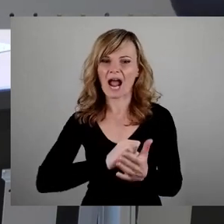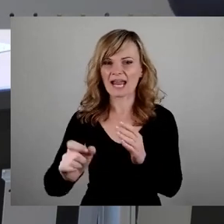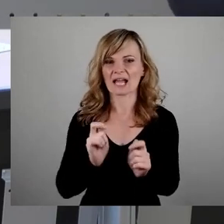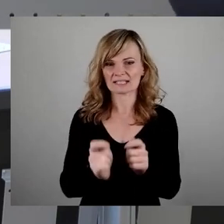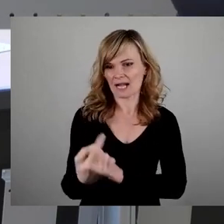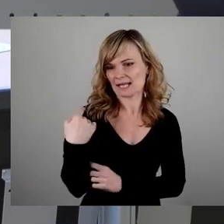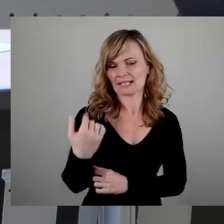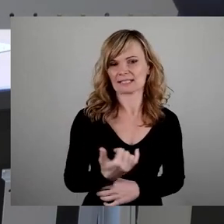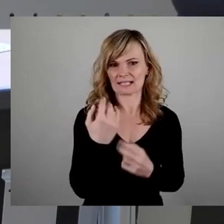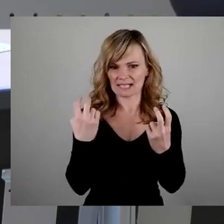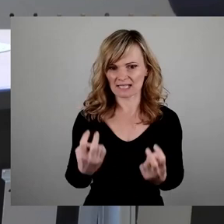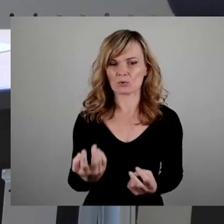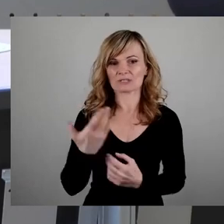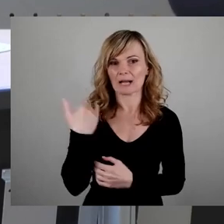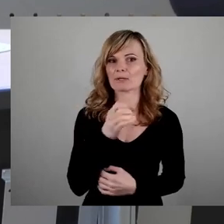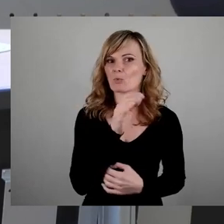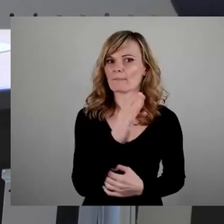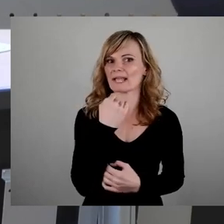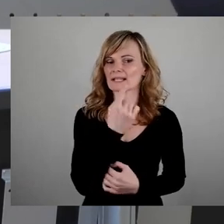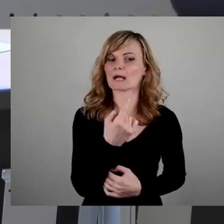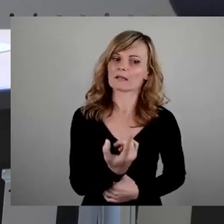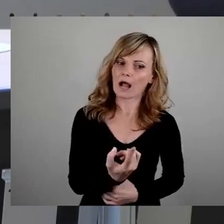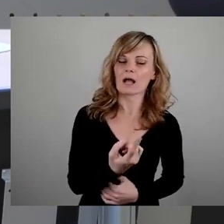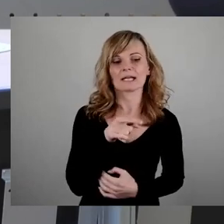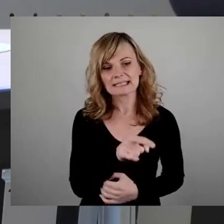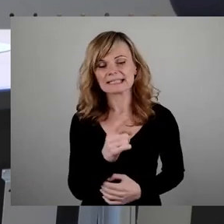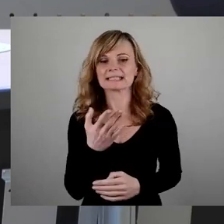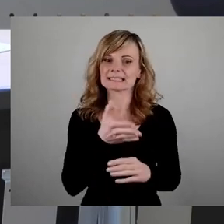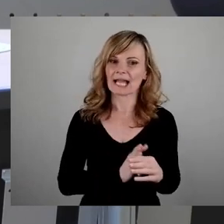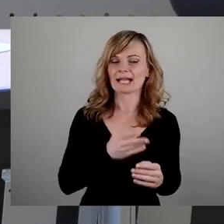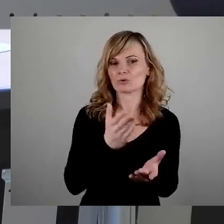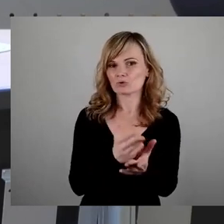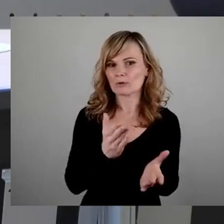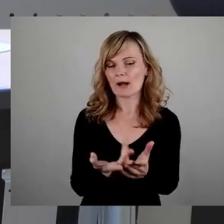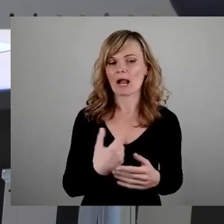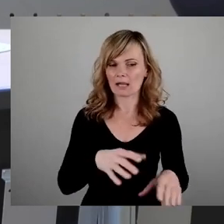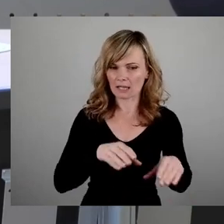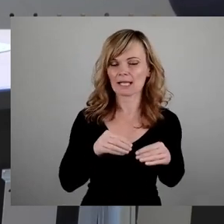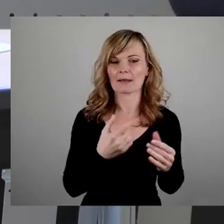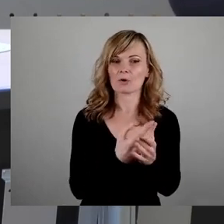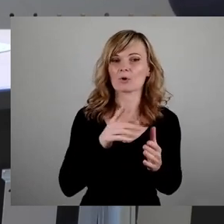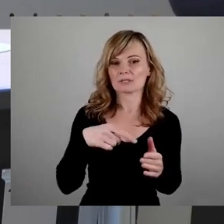eingereicht haben. Der OB hatte damals gesagt, er würde sich zumindest diesen Teil schon mal zu eigen machen und das an den